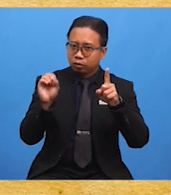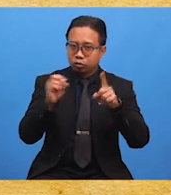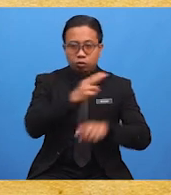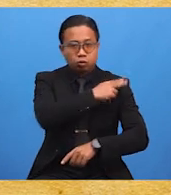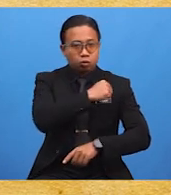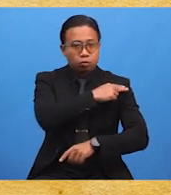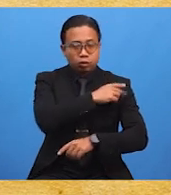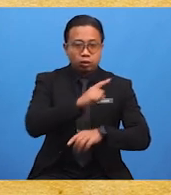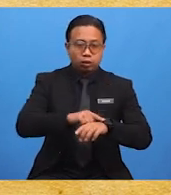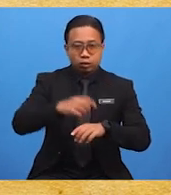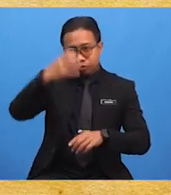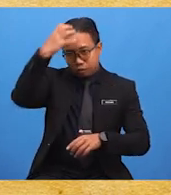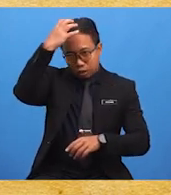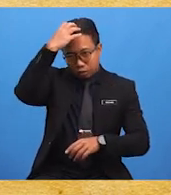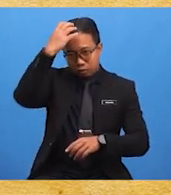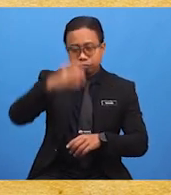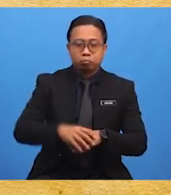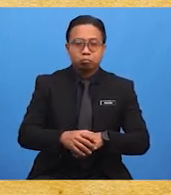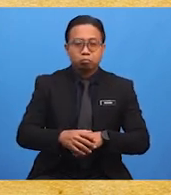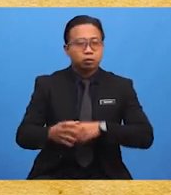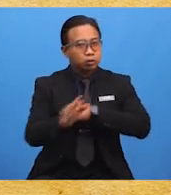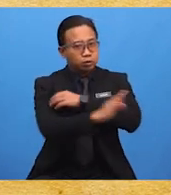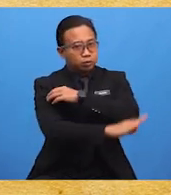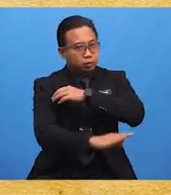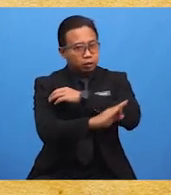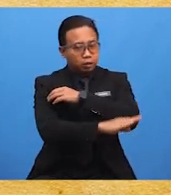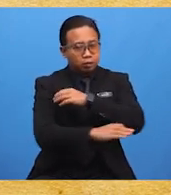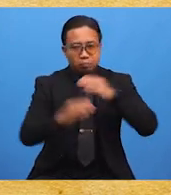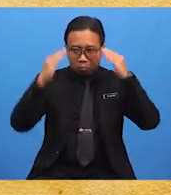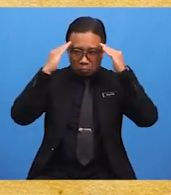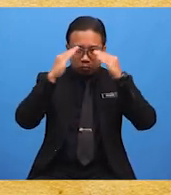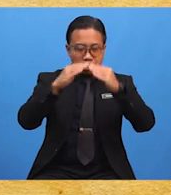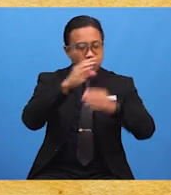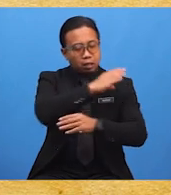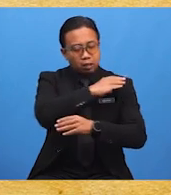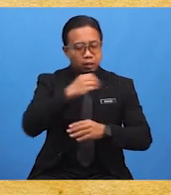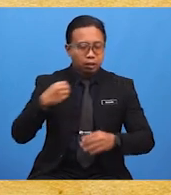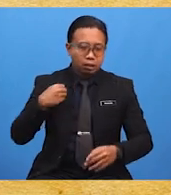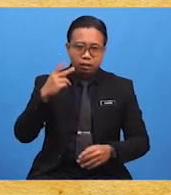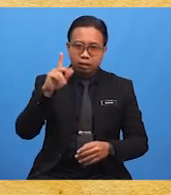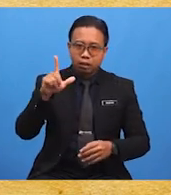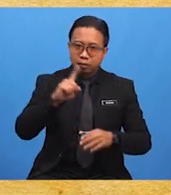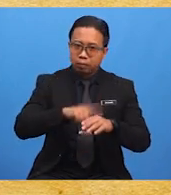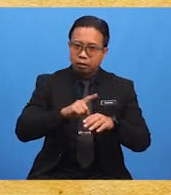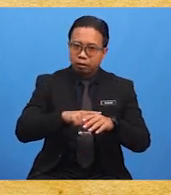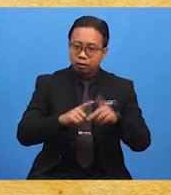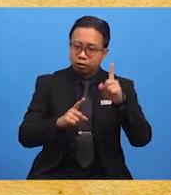telah didirikan di Selangor, Negeri Sembilan, Pahang dan Kuala Lumpur pada tahun